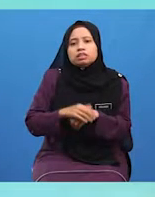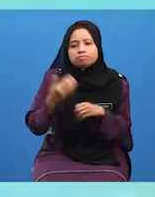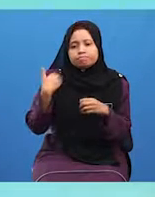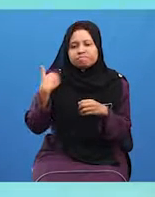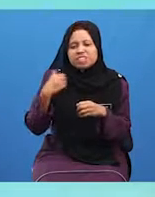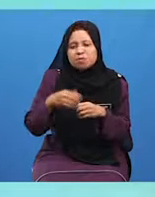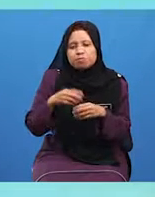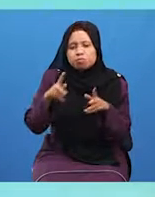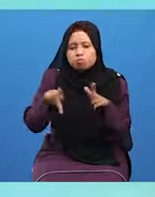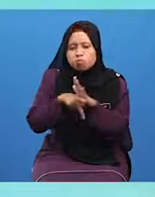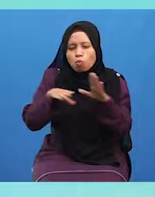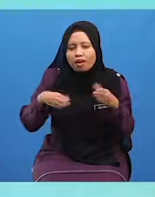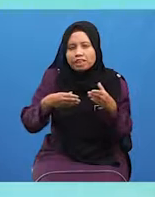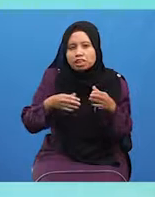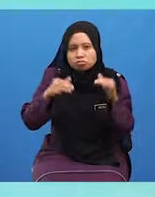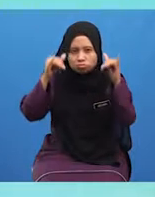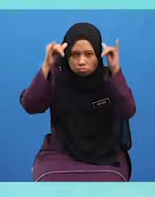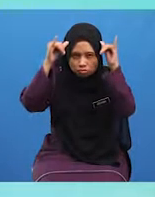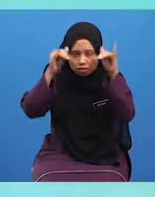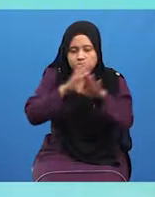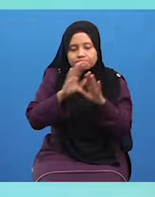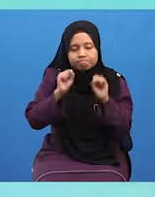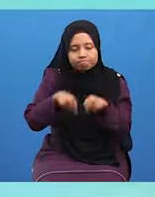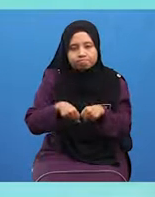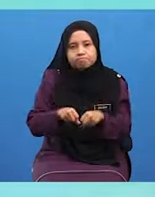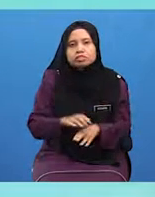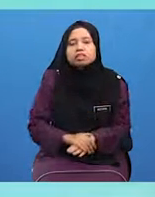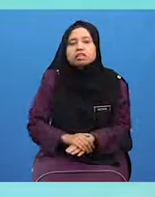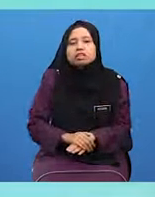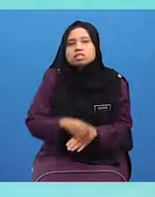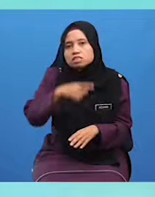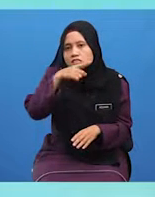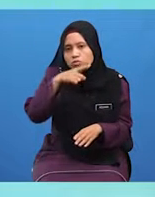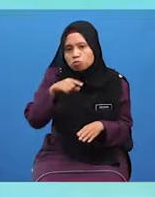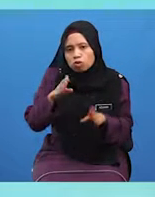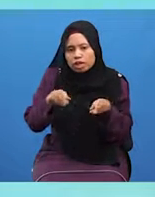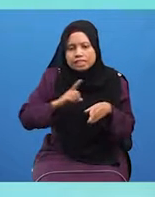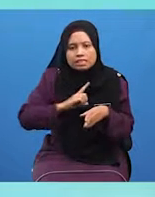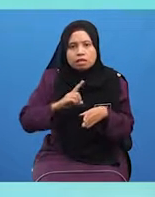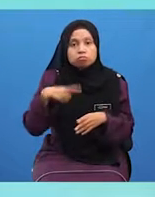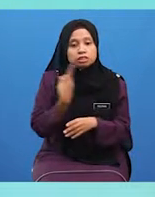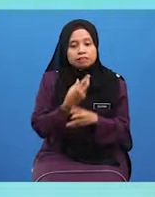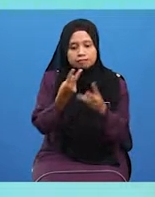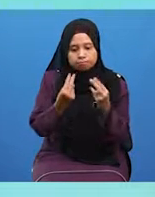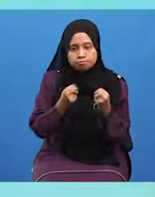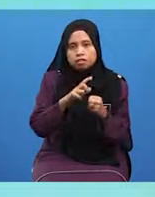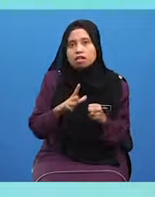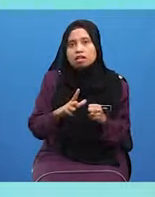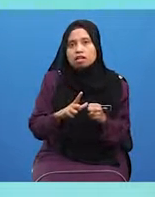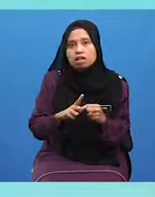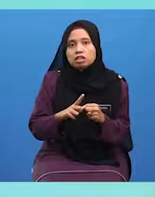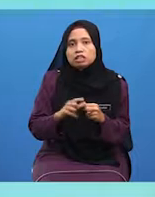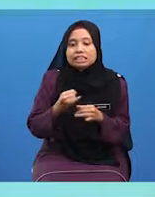Adalah Amalan Syaitan Oleh Itu Sebagai Umat Islam Hendak